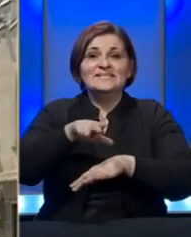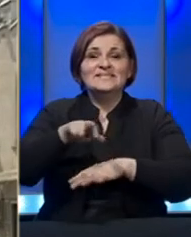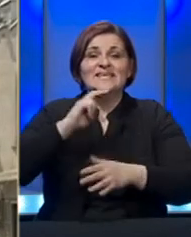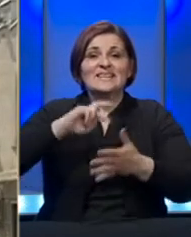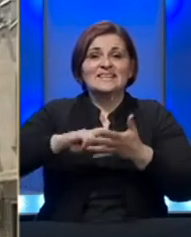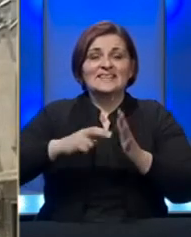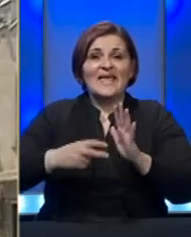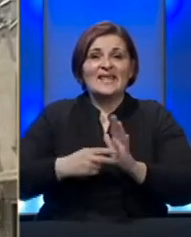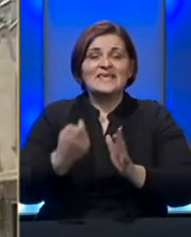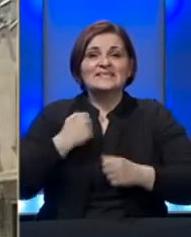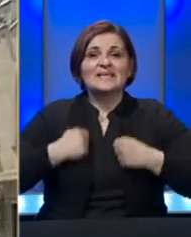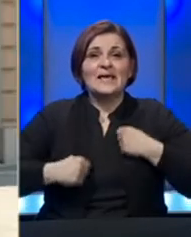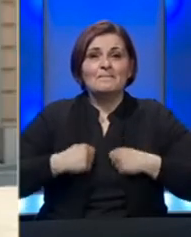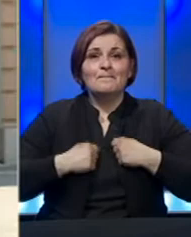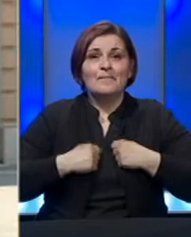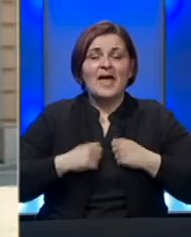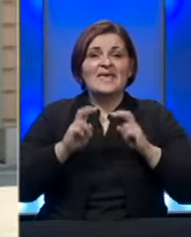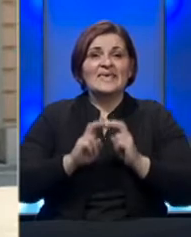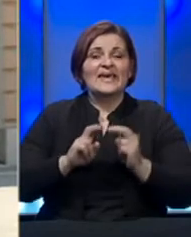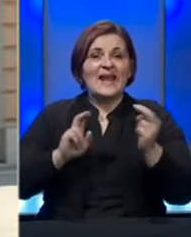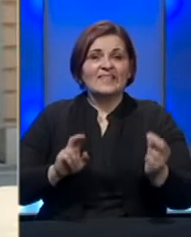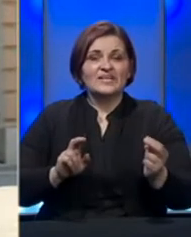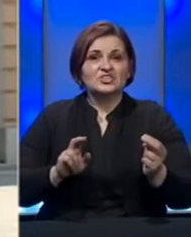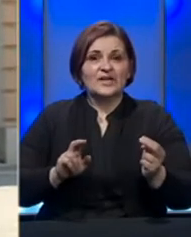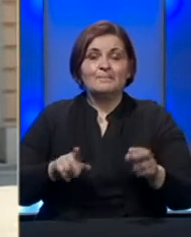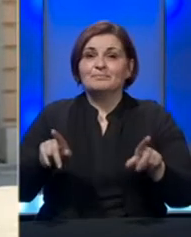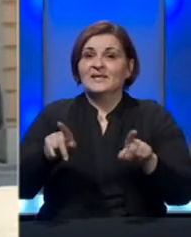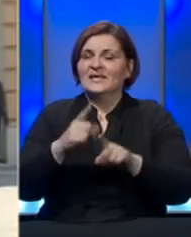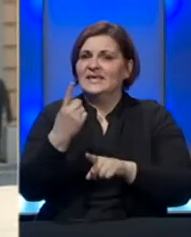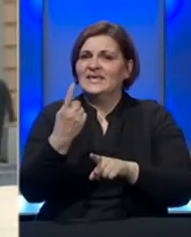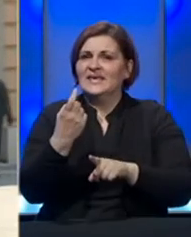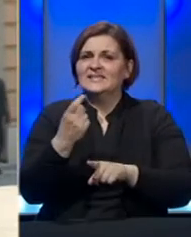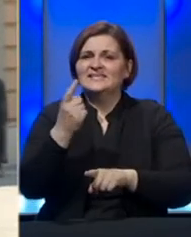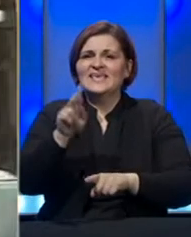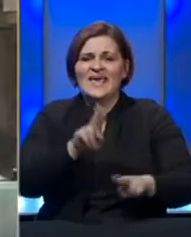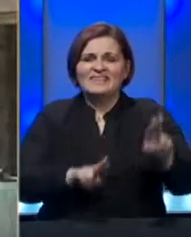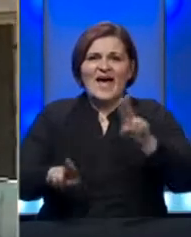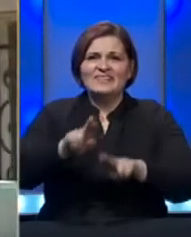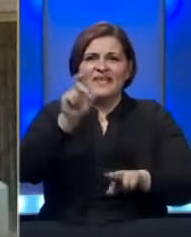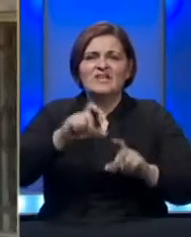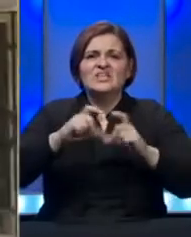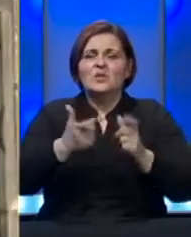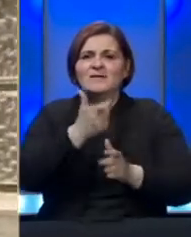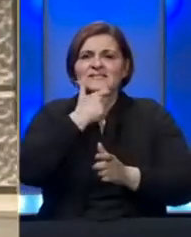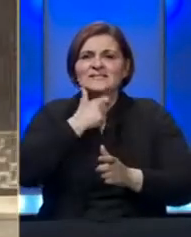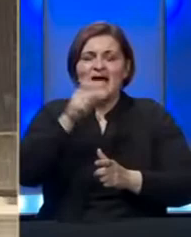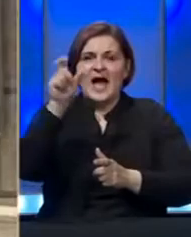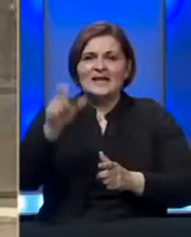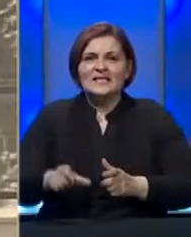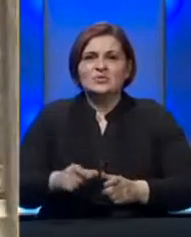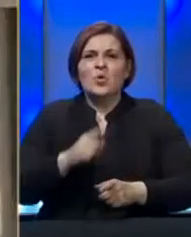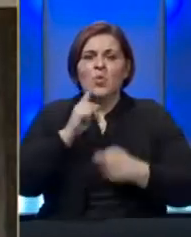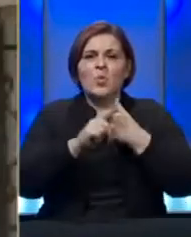tehničara iz Banja Luke i Gradiške i također jedna njegovateljica iz Doma za stara lica u